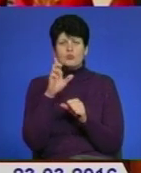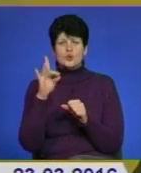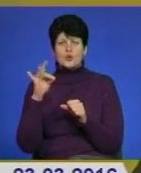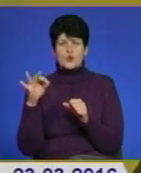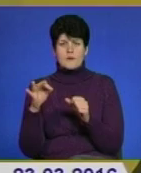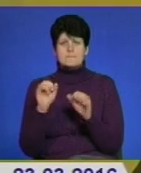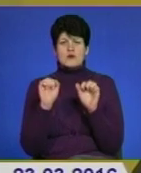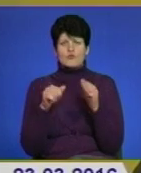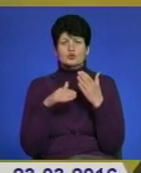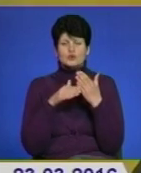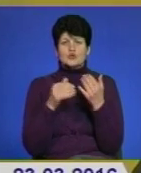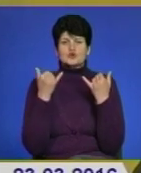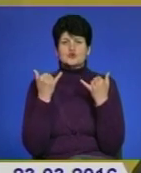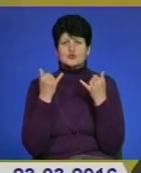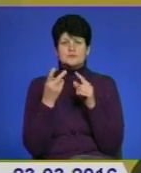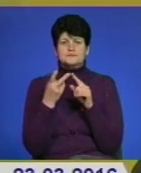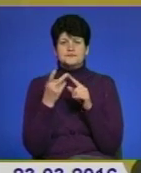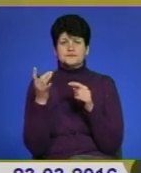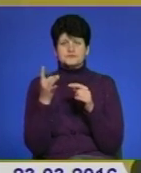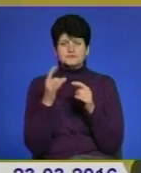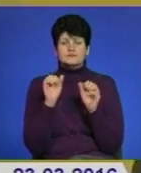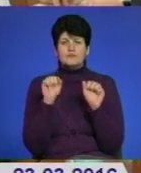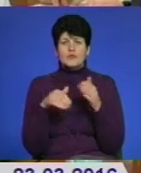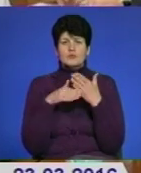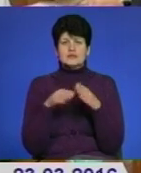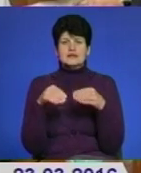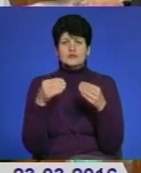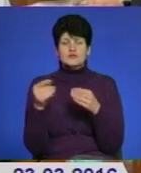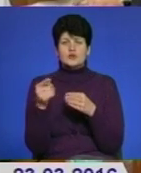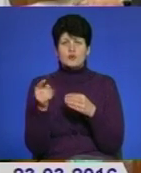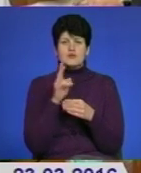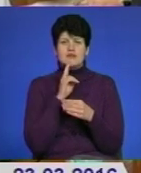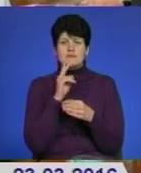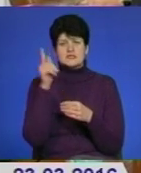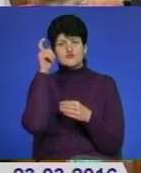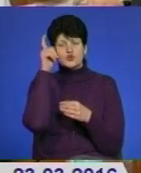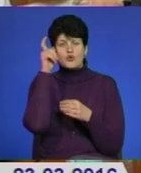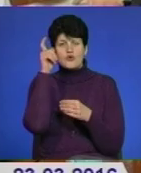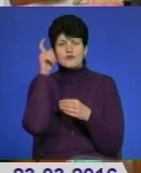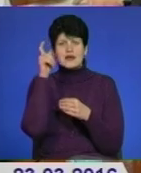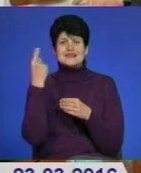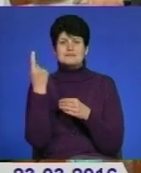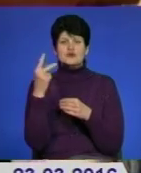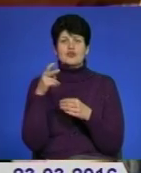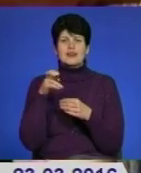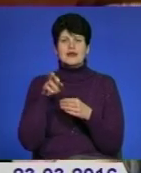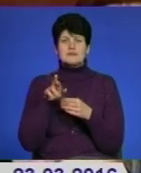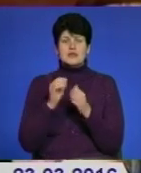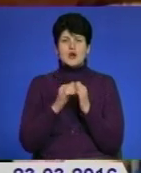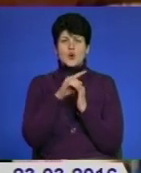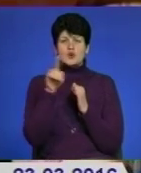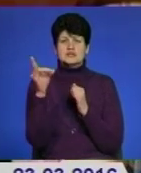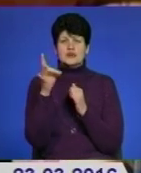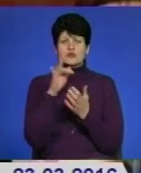допомоги. Сьогодні вторинну правову допомогу надають лише у Тернополі, Кременці та Черткові. А з 1 липня кожен